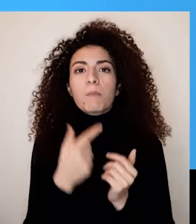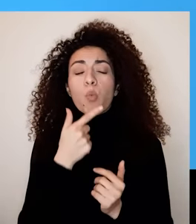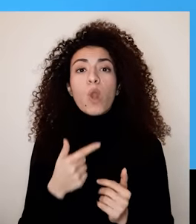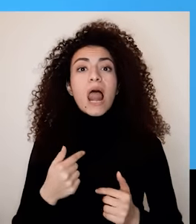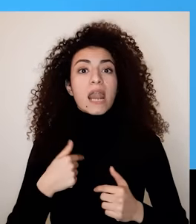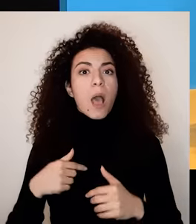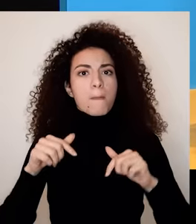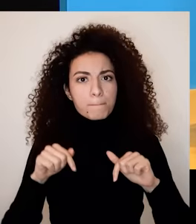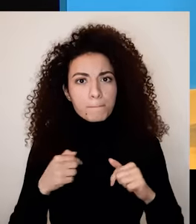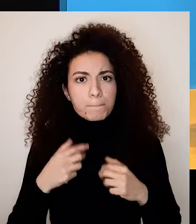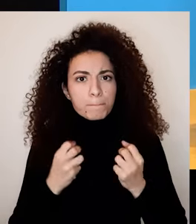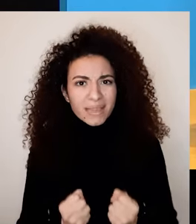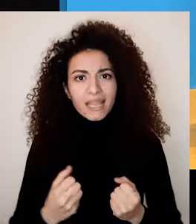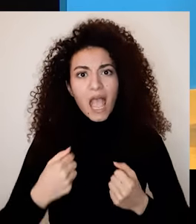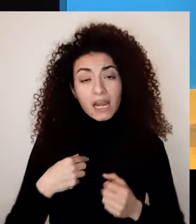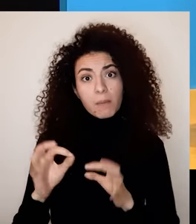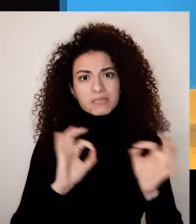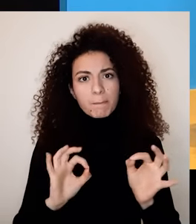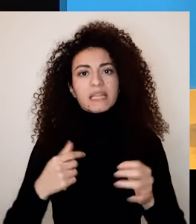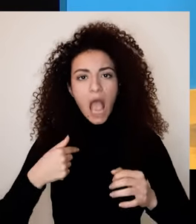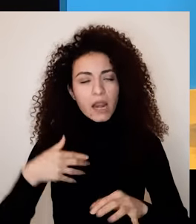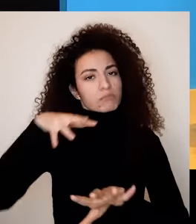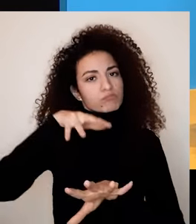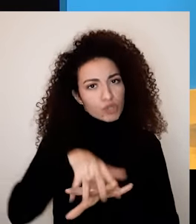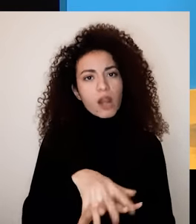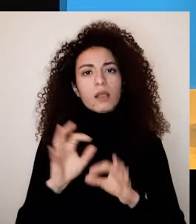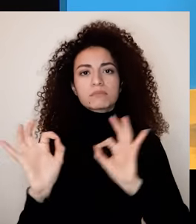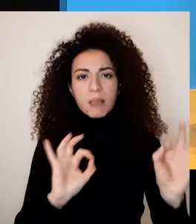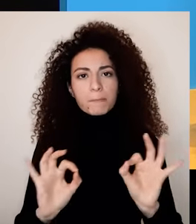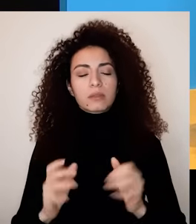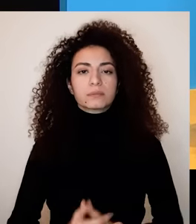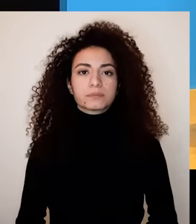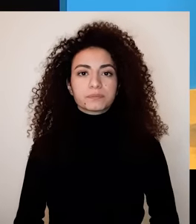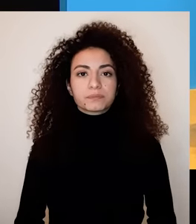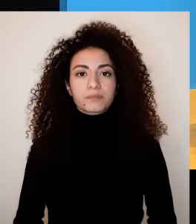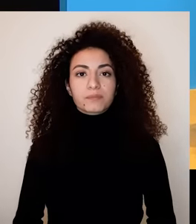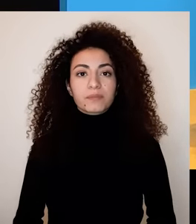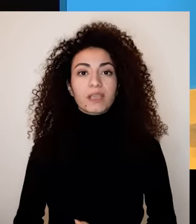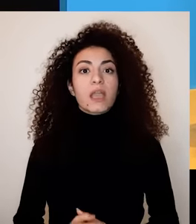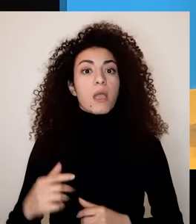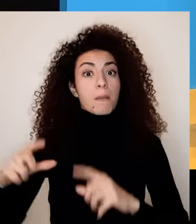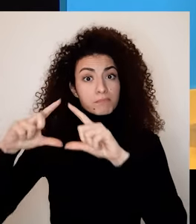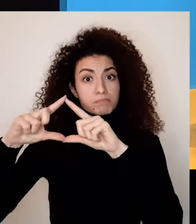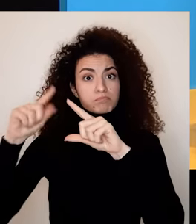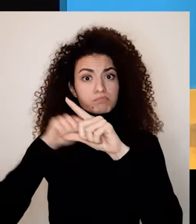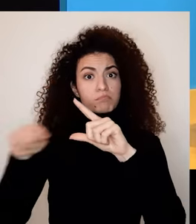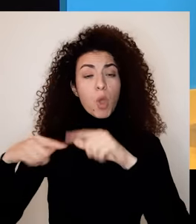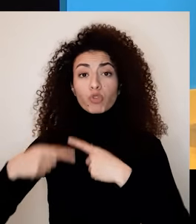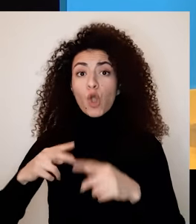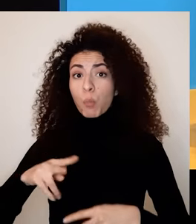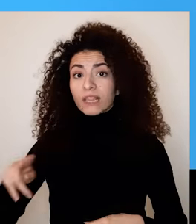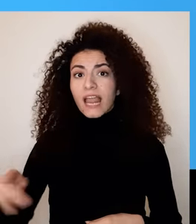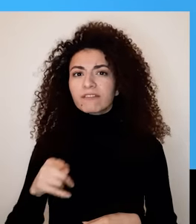وأنت هل هناك مواقف بحياتك اختبرتي فيها المسلس الدرامي؟ مين هن الشخصيات الأساسية